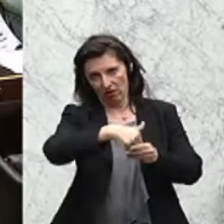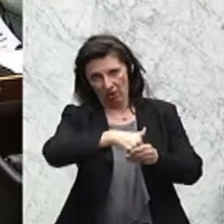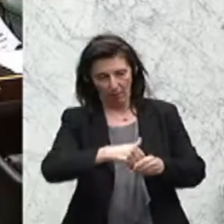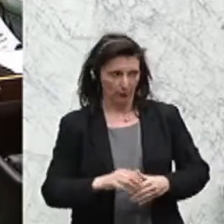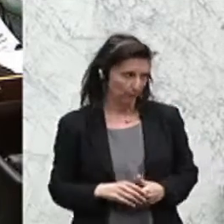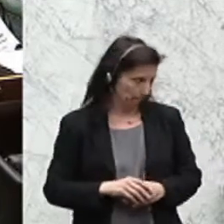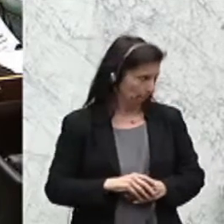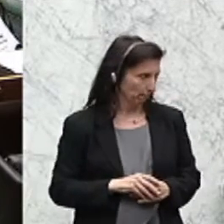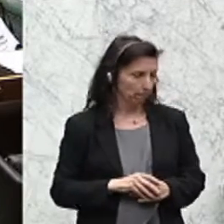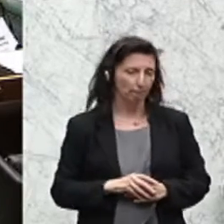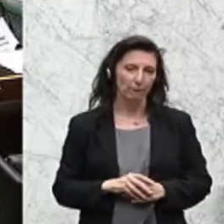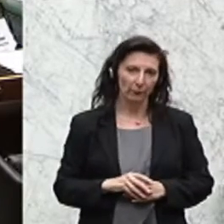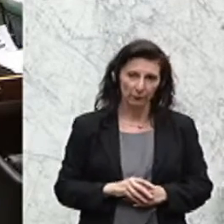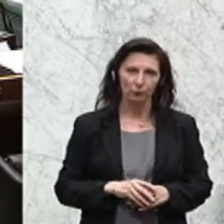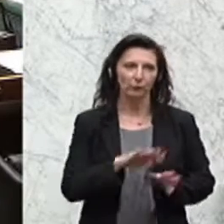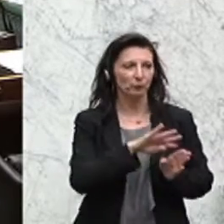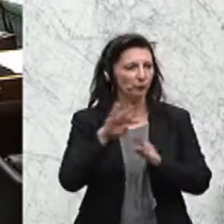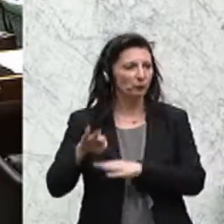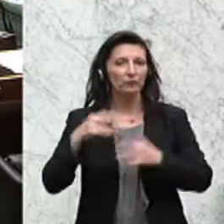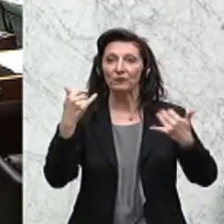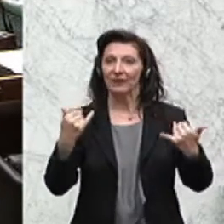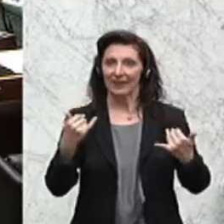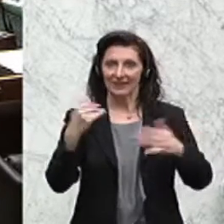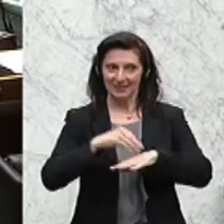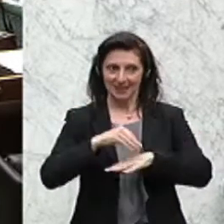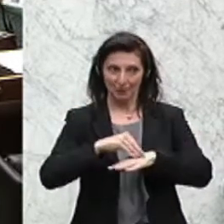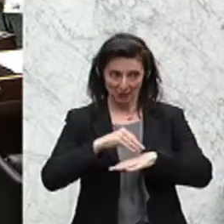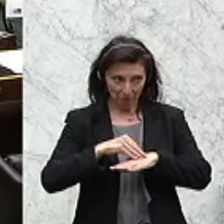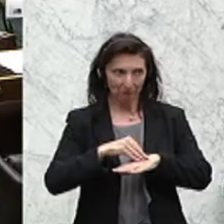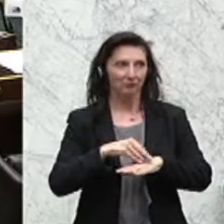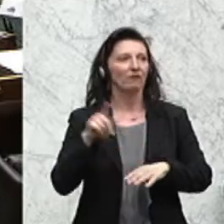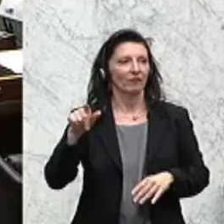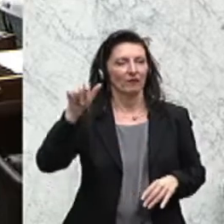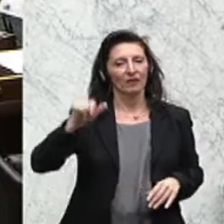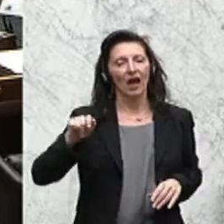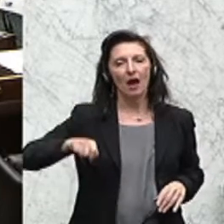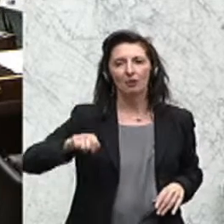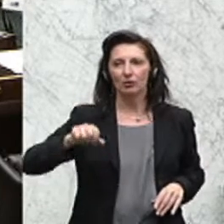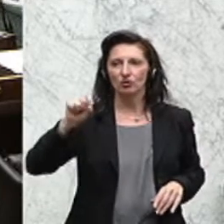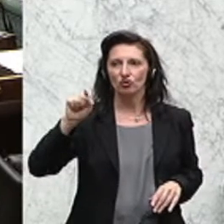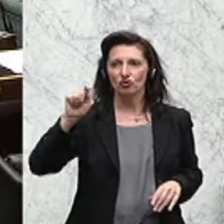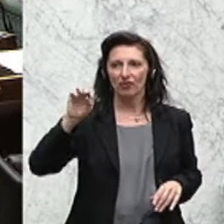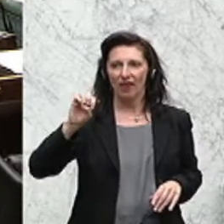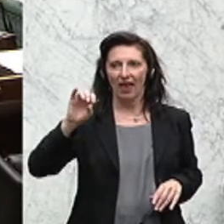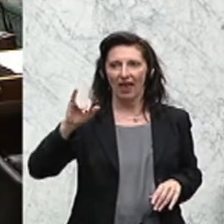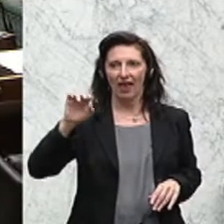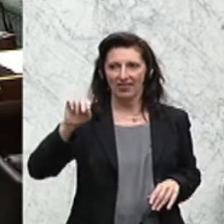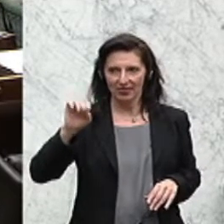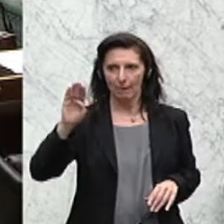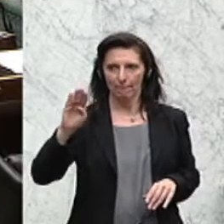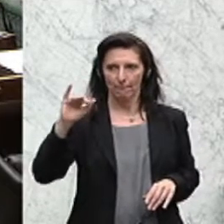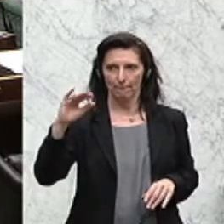Allgemein, sagt, man dürfe keinen Sparkurs fahren, wenn die Wirtschaft am Schleudern sei. Er empfiehlt ABS und meint damit Investitionen.